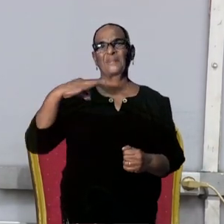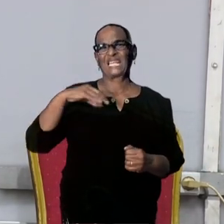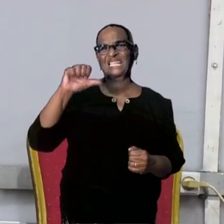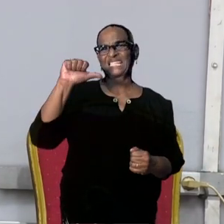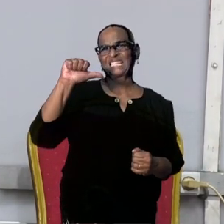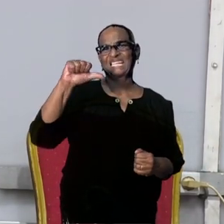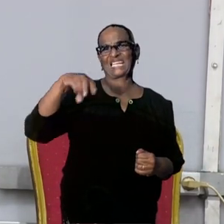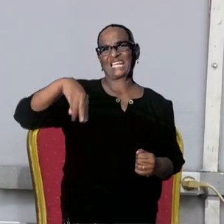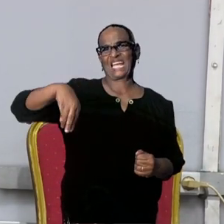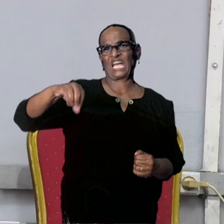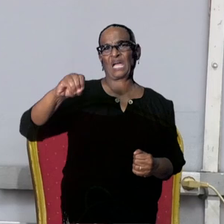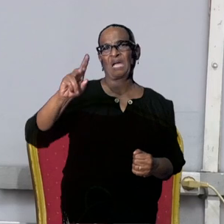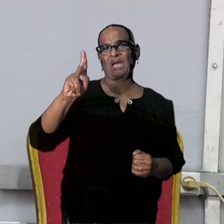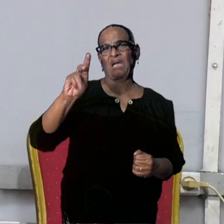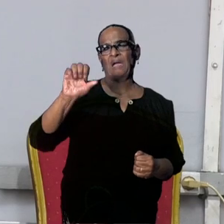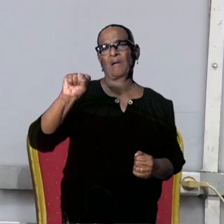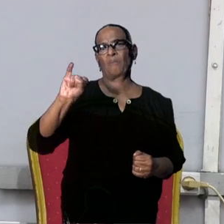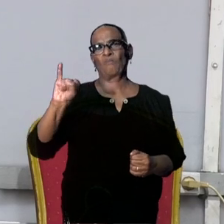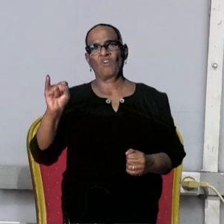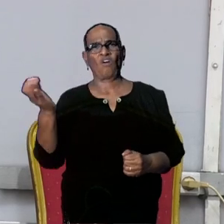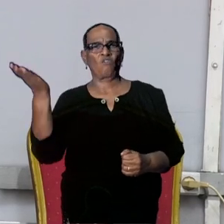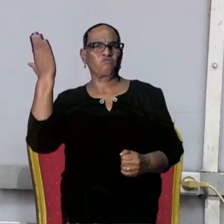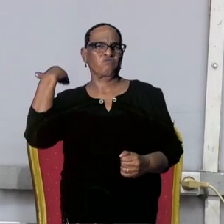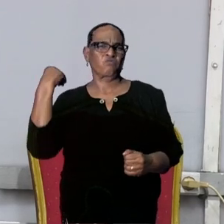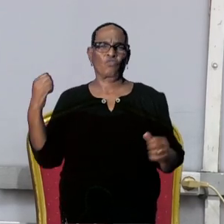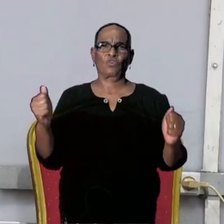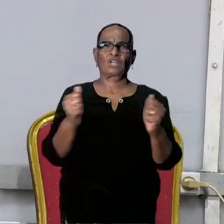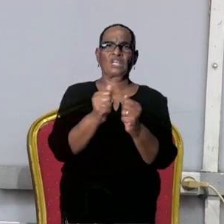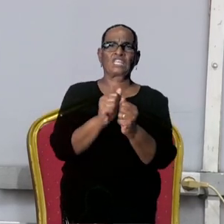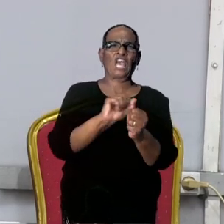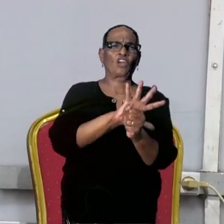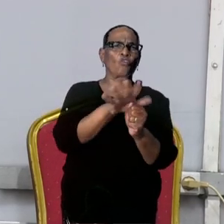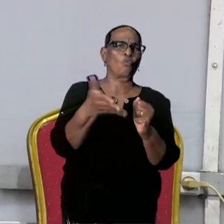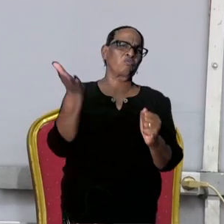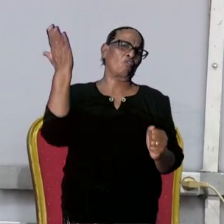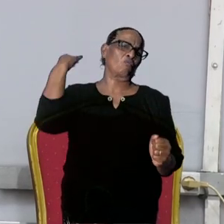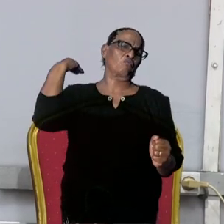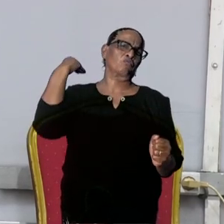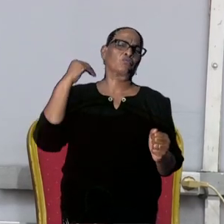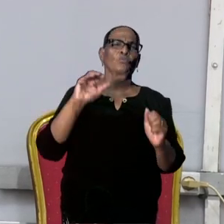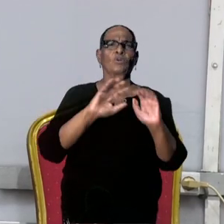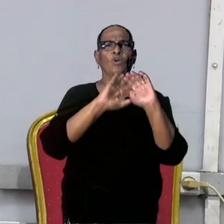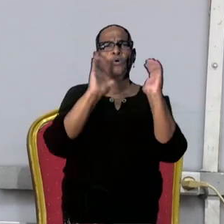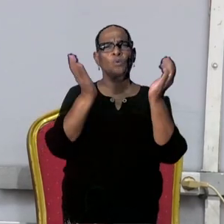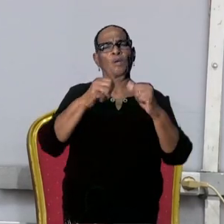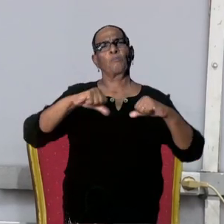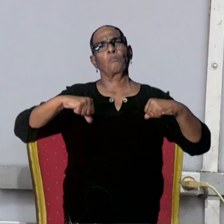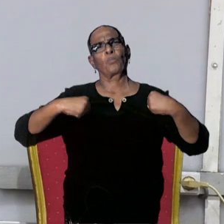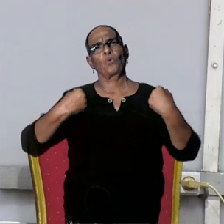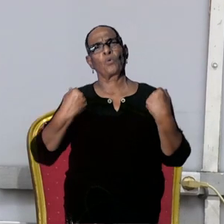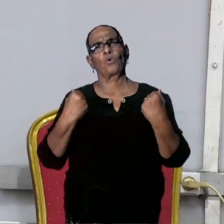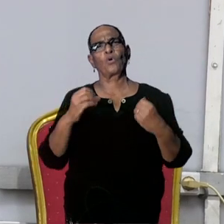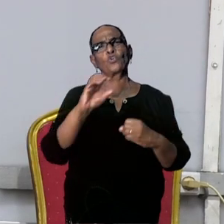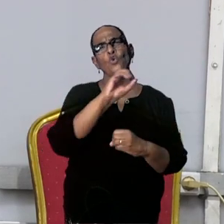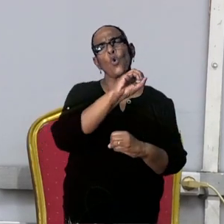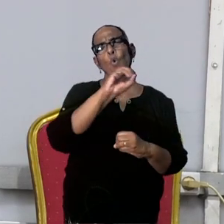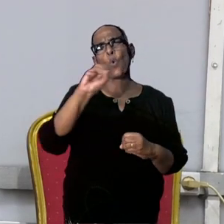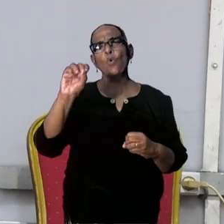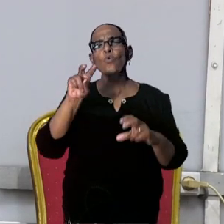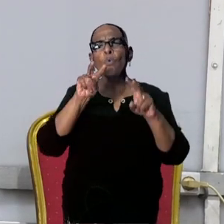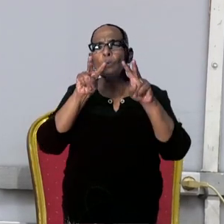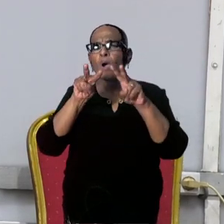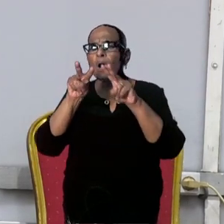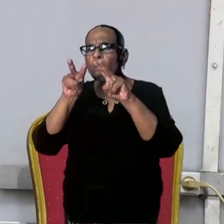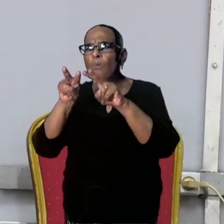horen al sinds vorig jaar, sinds COVID eigenlijk ter sprake is in de wereld, dat de Oostgrens moeilijk te bewaken